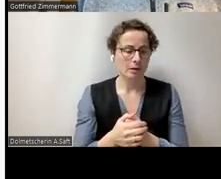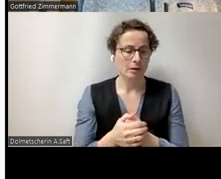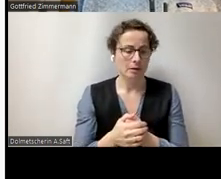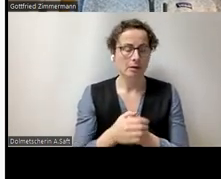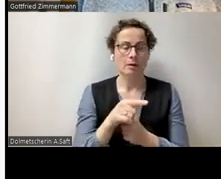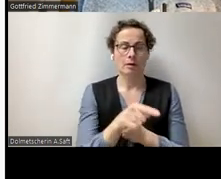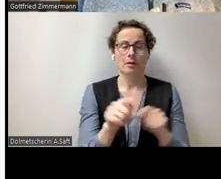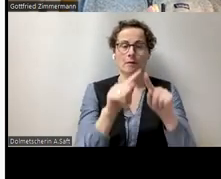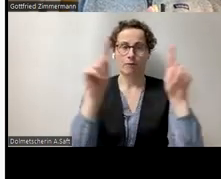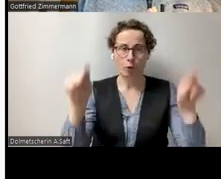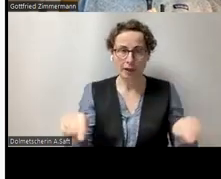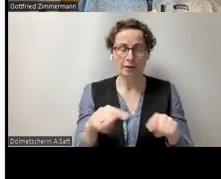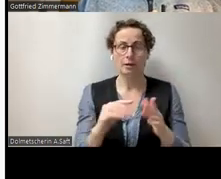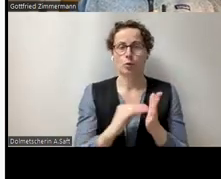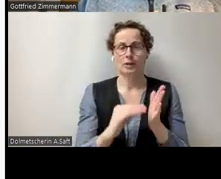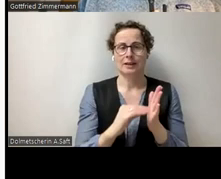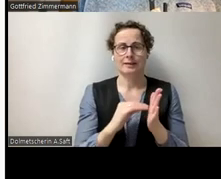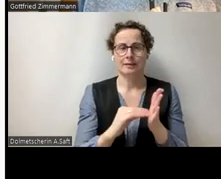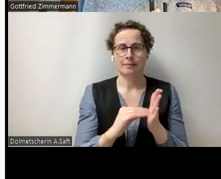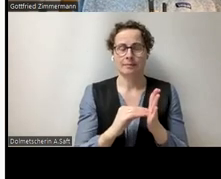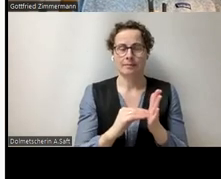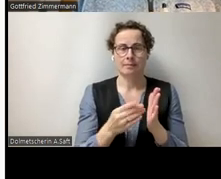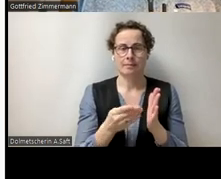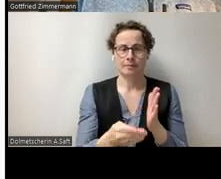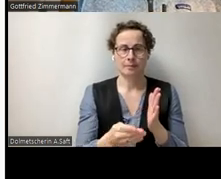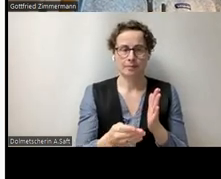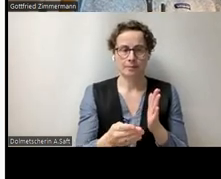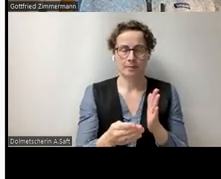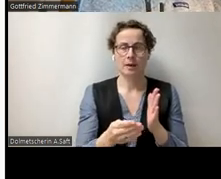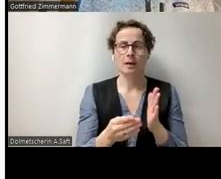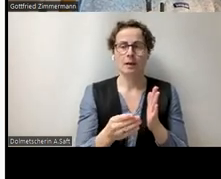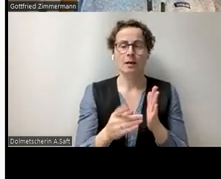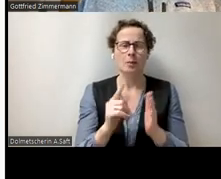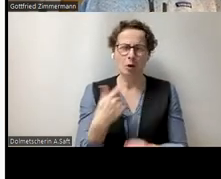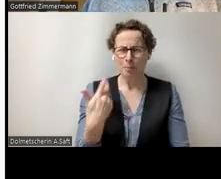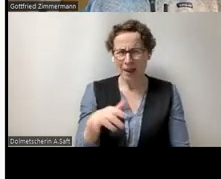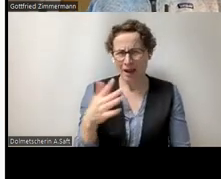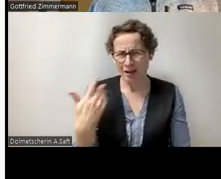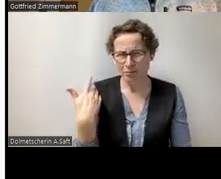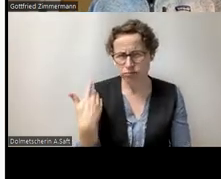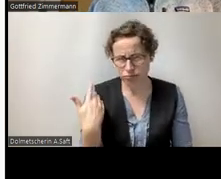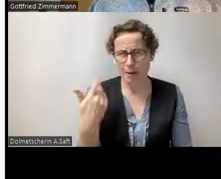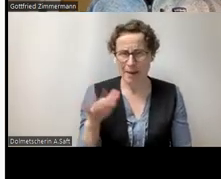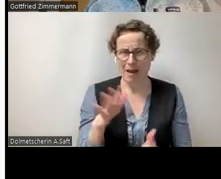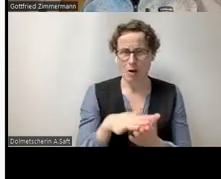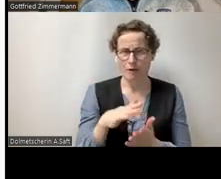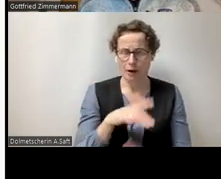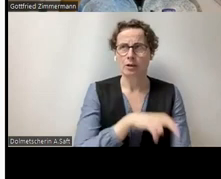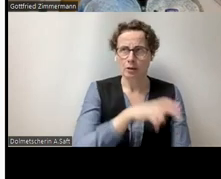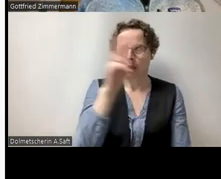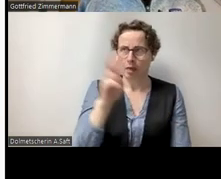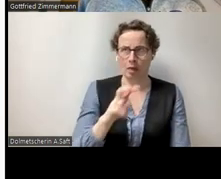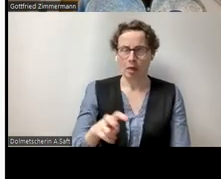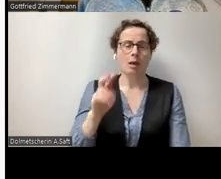Textfeld. Jetzt bin ich im Notizenbereich gelandet. Das heißt, es ist schon ein Aufwand. Kann man machen, aber es ist natürlich